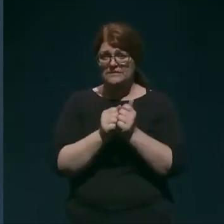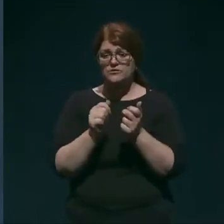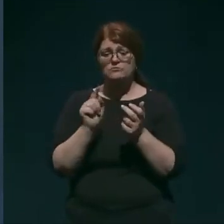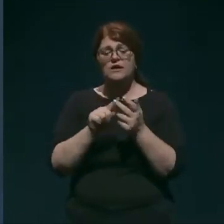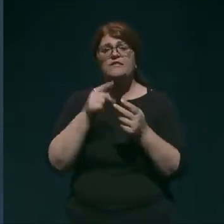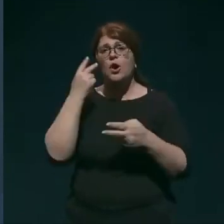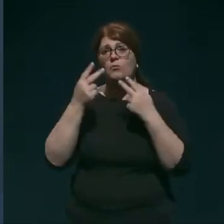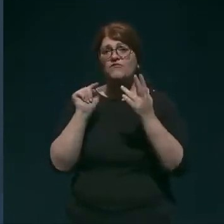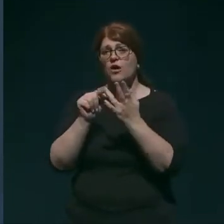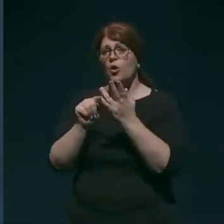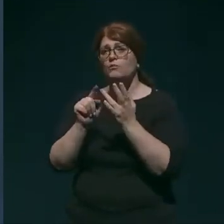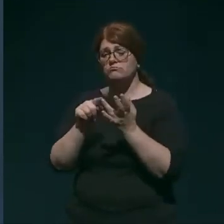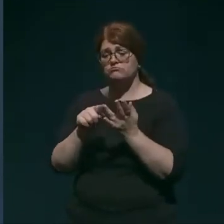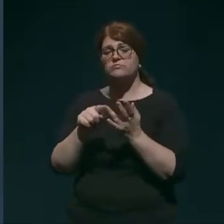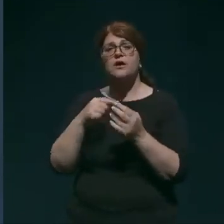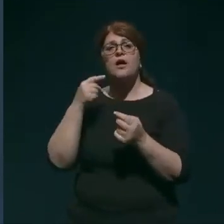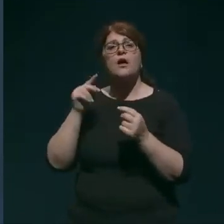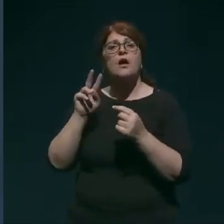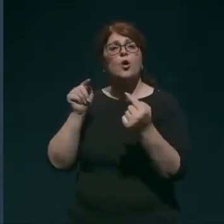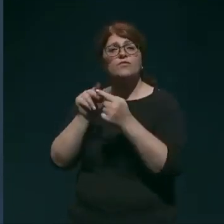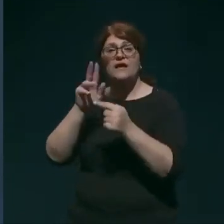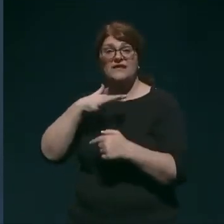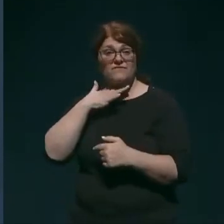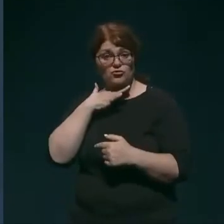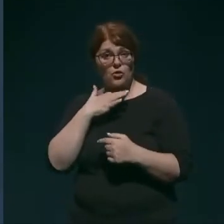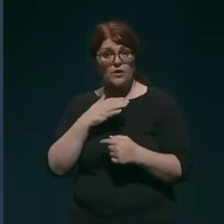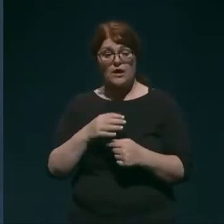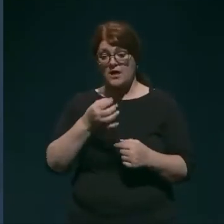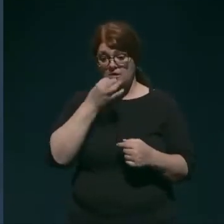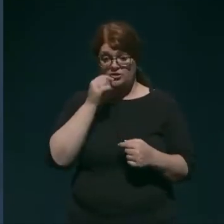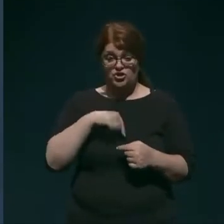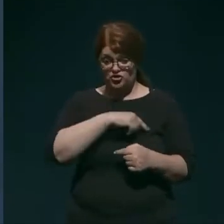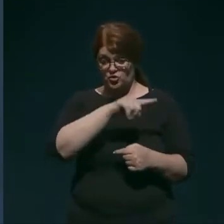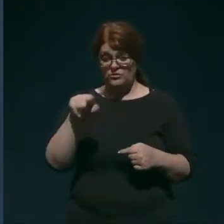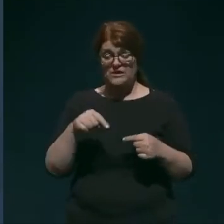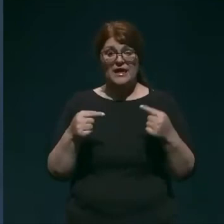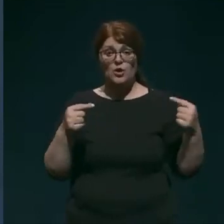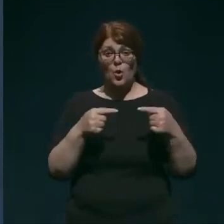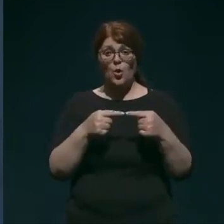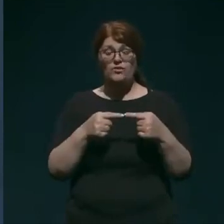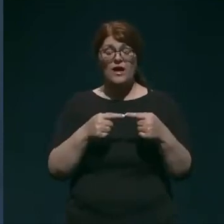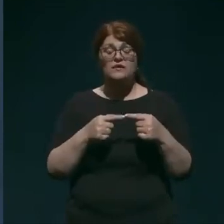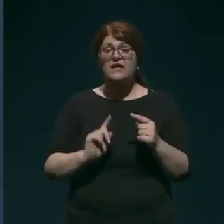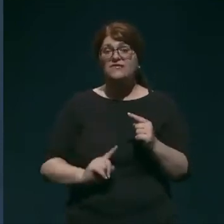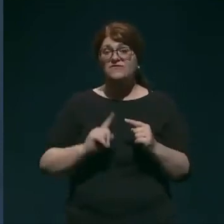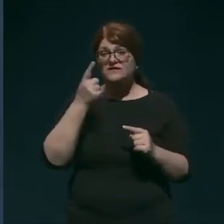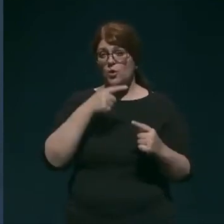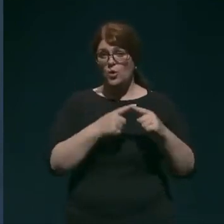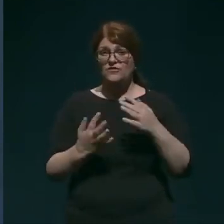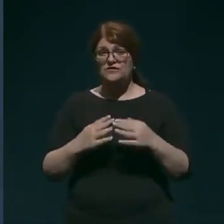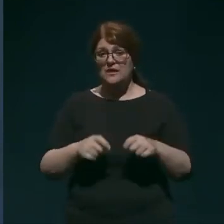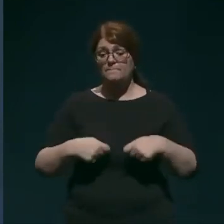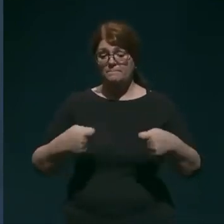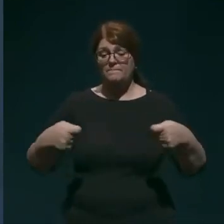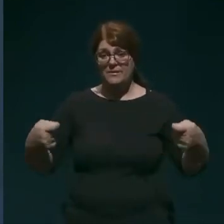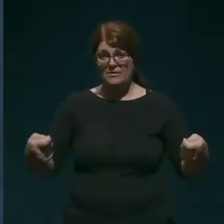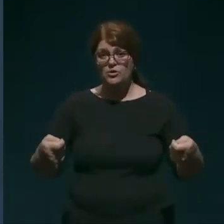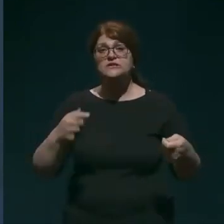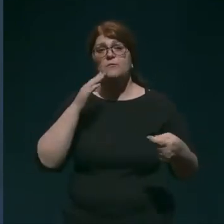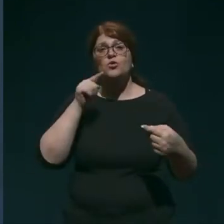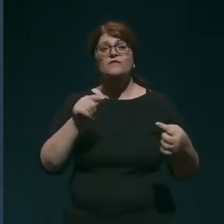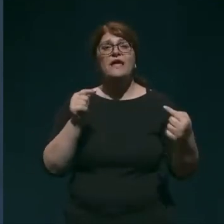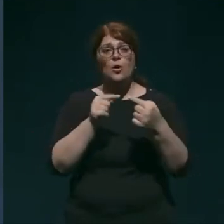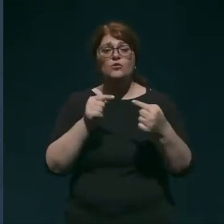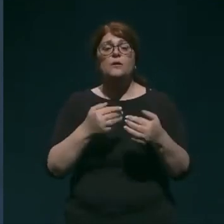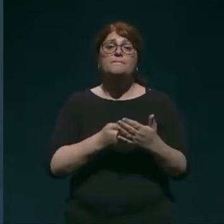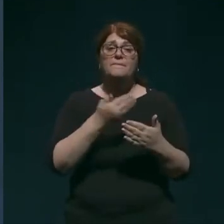kontakte v šoli. In glede na to, ali so te kontakti visoko tvegani za prenos okužbe, bojo pač takih kontakti, se bo